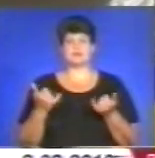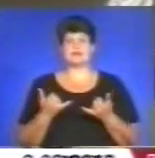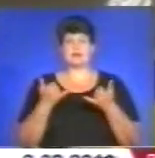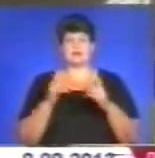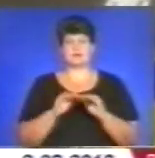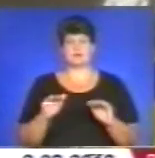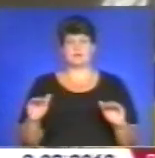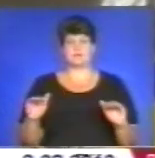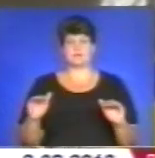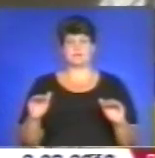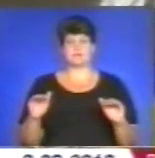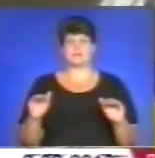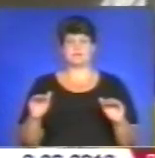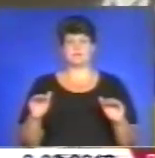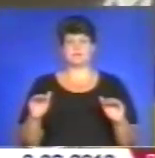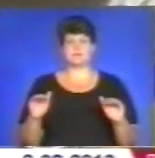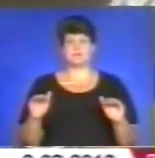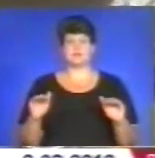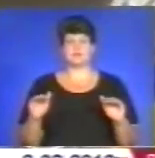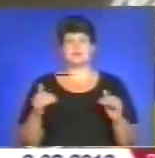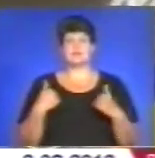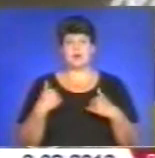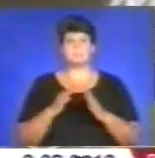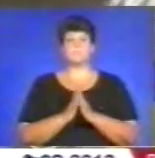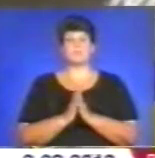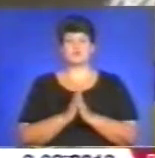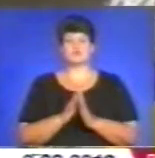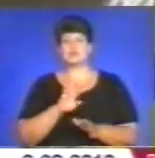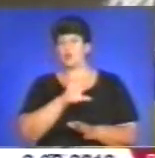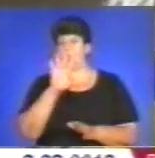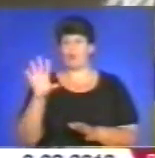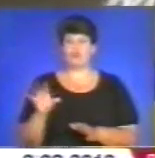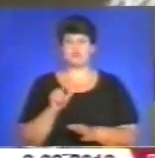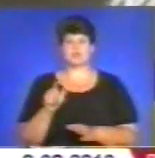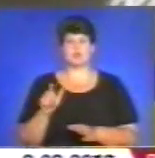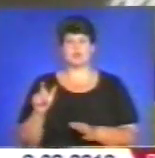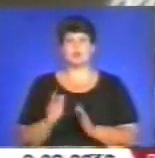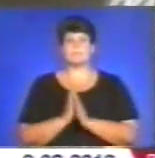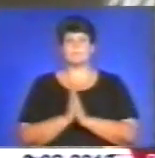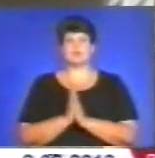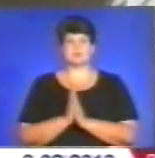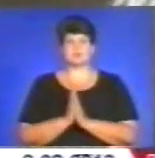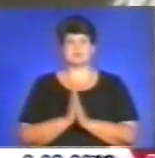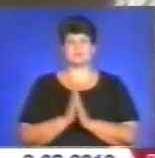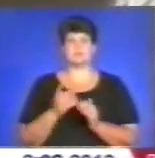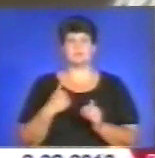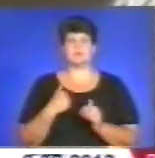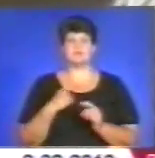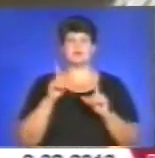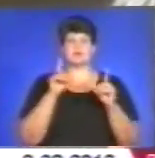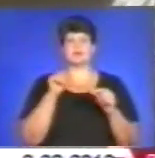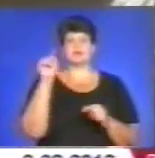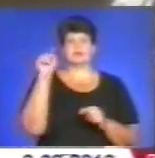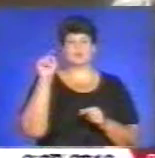дітей. Я просила у всіх людей, просила. Ми їхали туди,